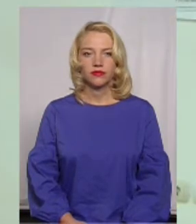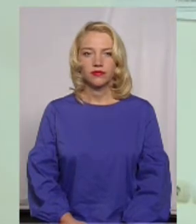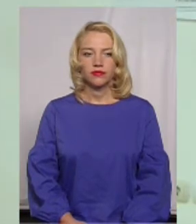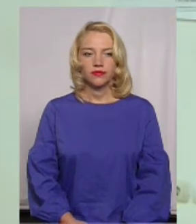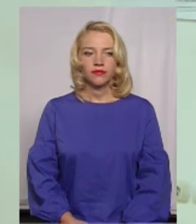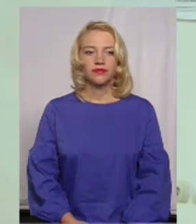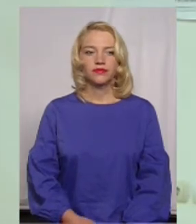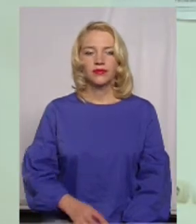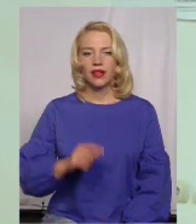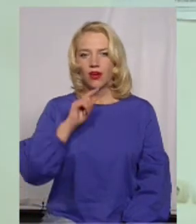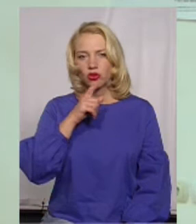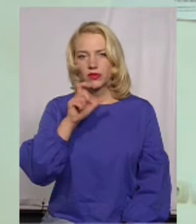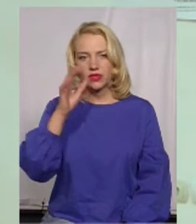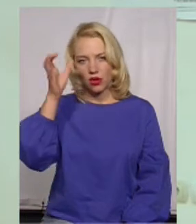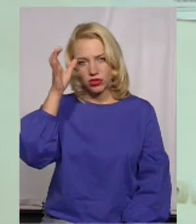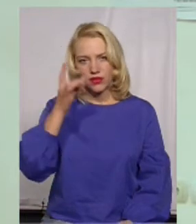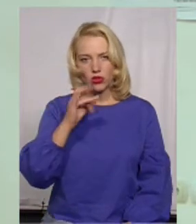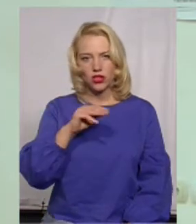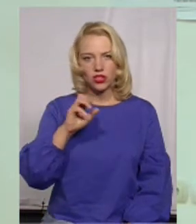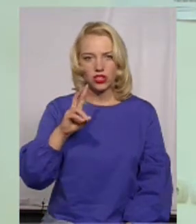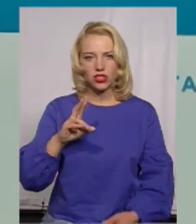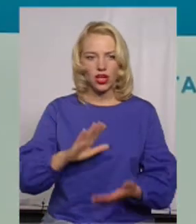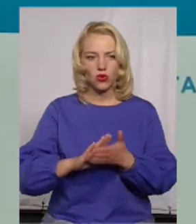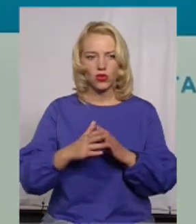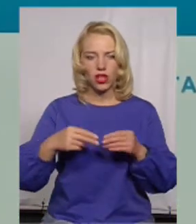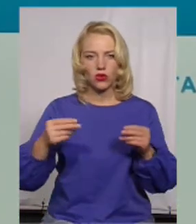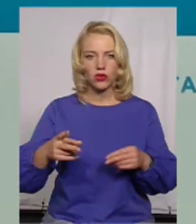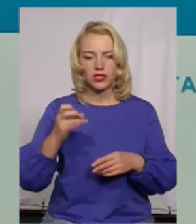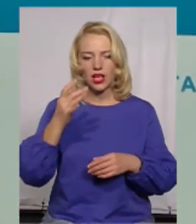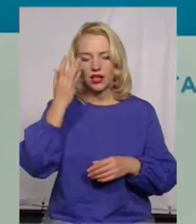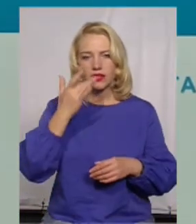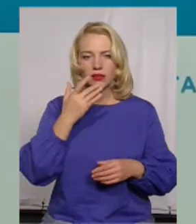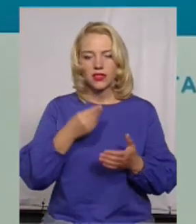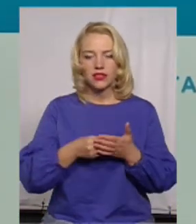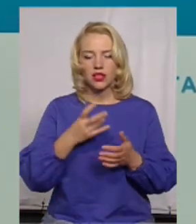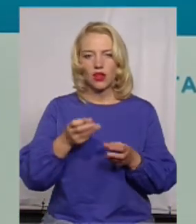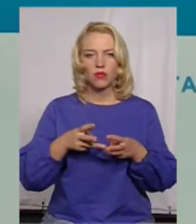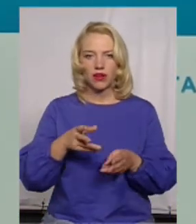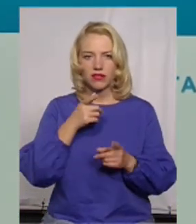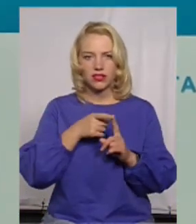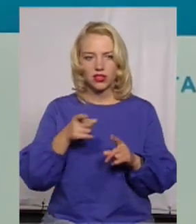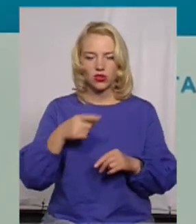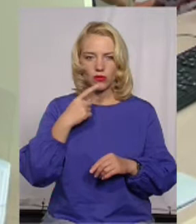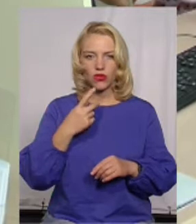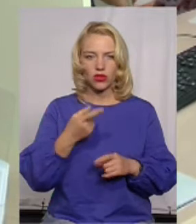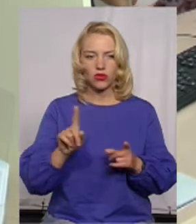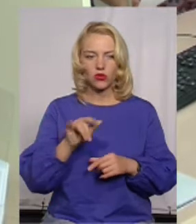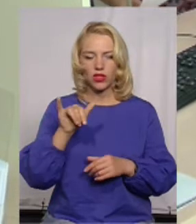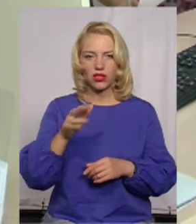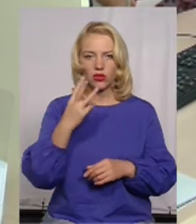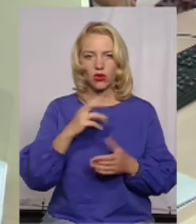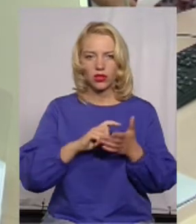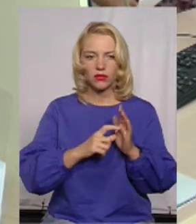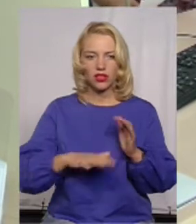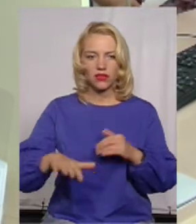Економіст за освітою Наталія Ряжак саме уклала угоду на закупівлю газу за літніми цінами на опалювальний сезон. За словами Наталії, у неї є трикімнатна квартира